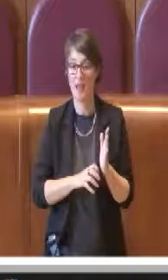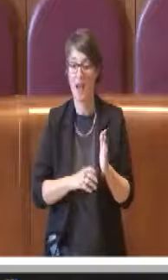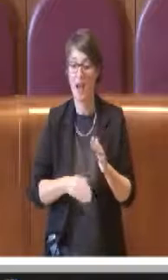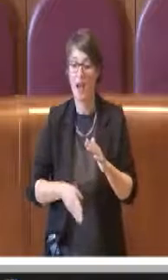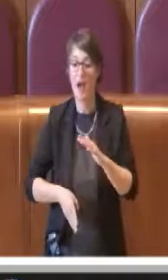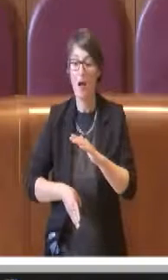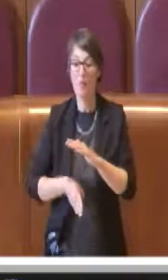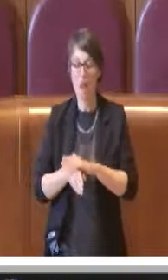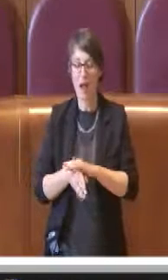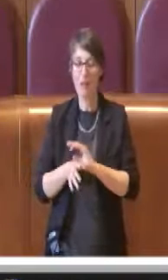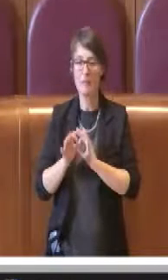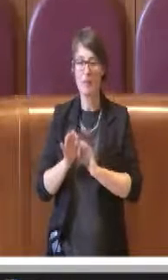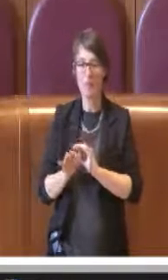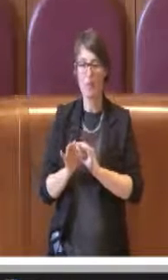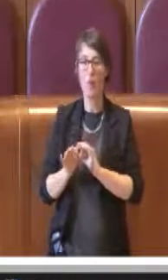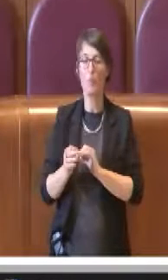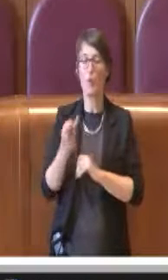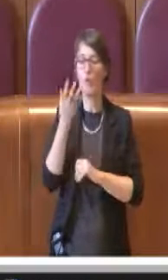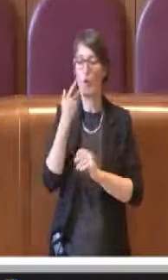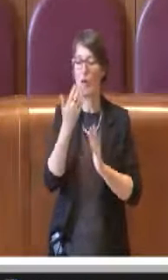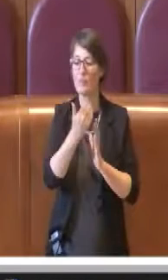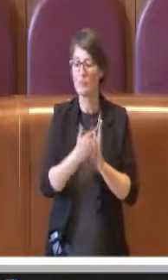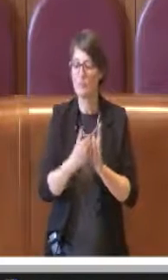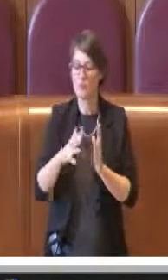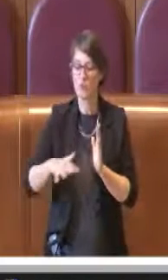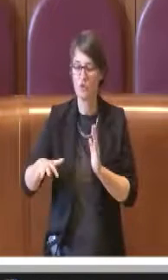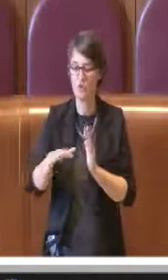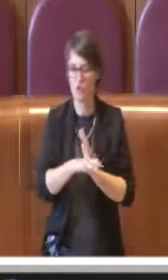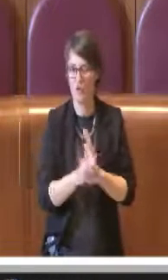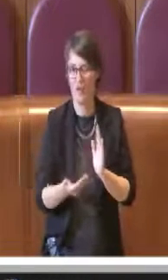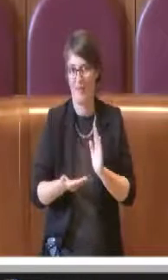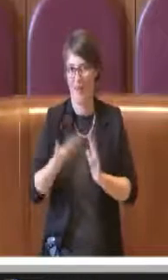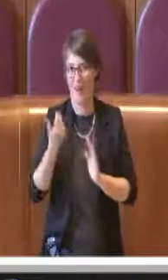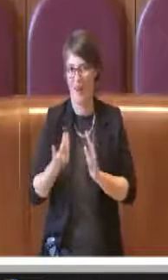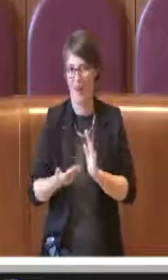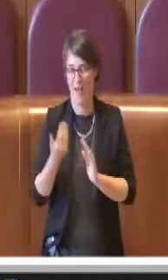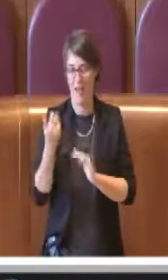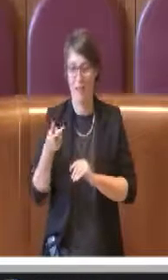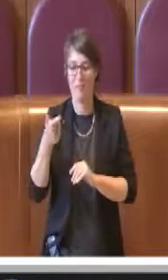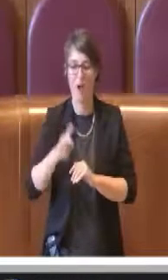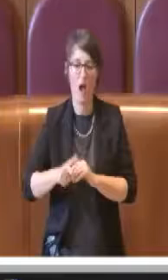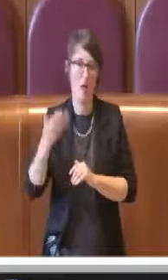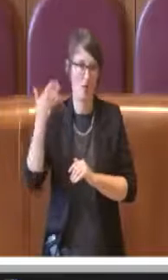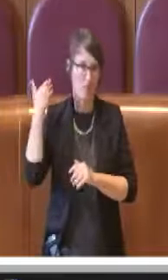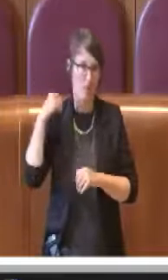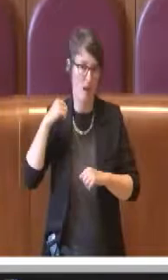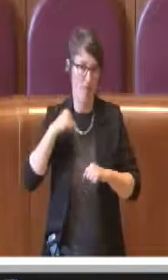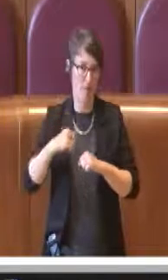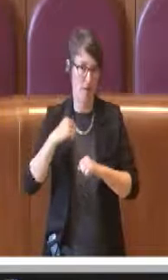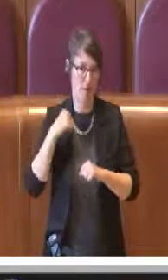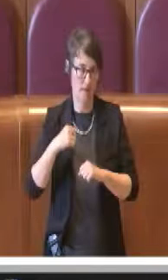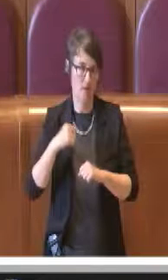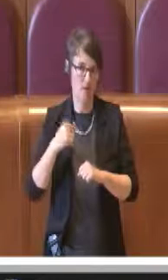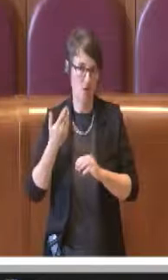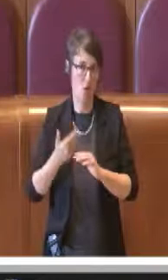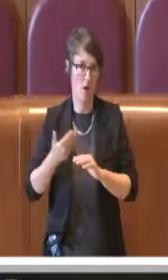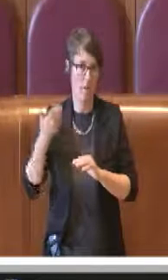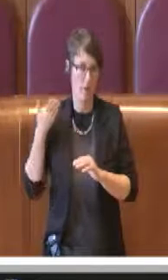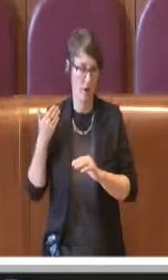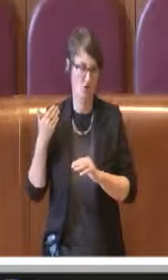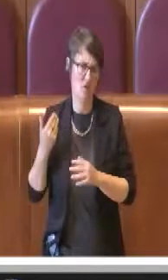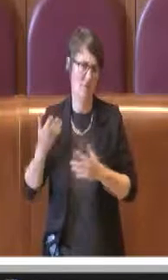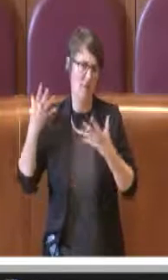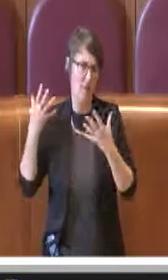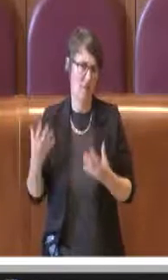densificazione dei piani di zona ereditata dalle precedenti amministrazioni, come ha detto giustamente l